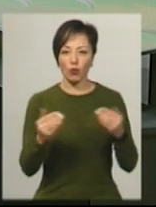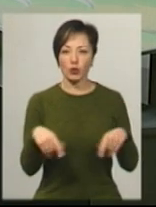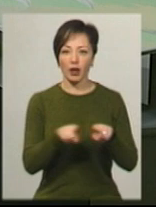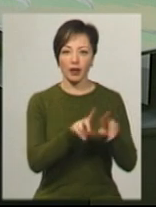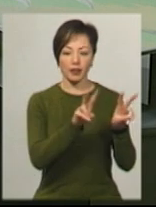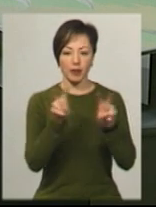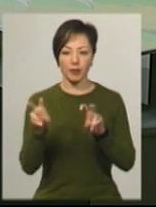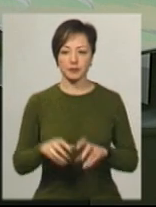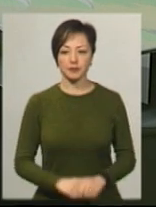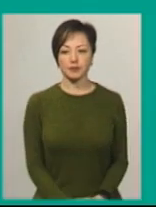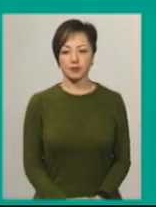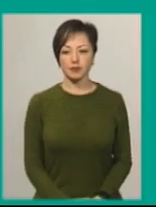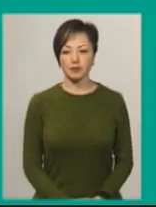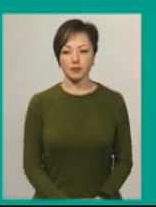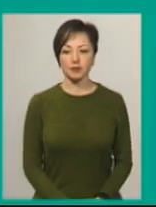про такі теми.